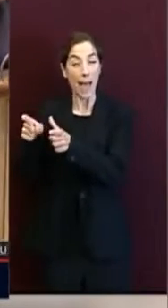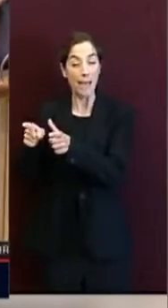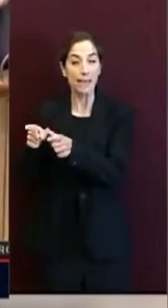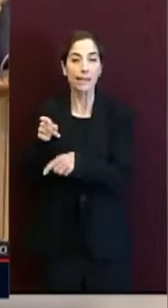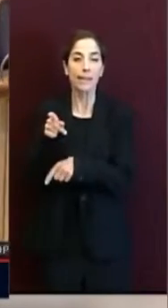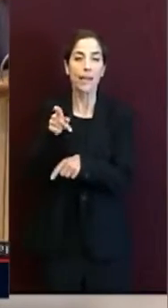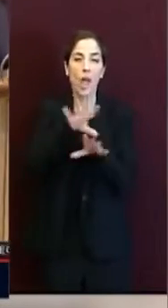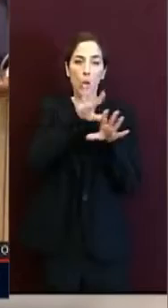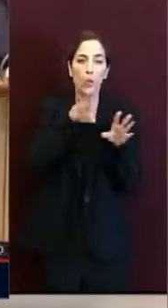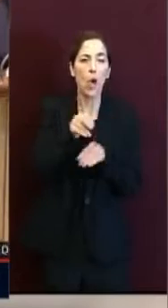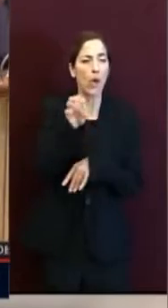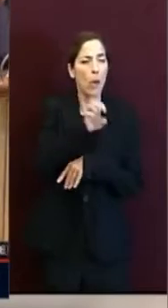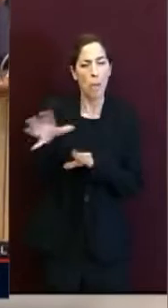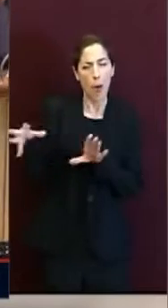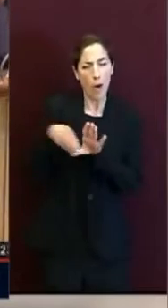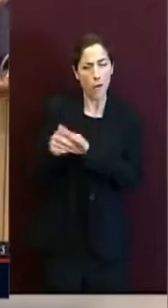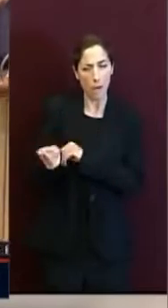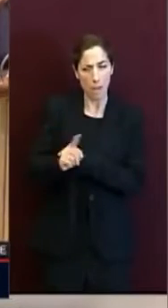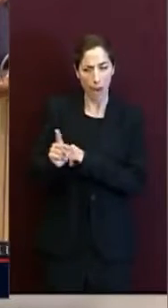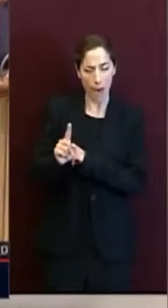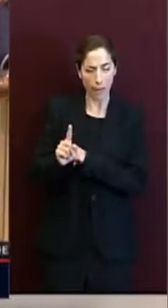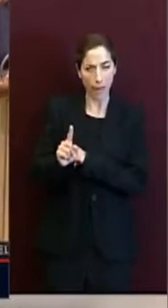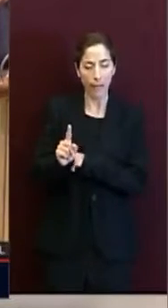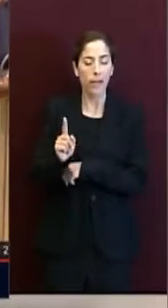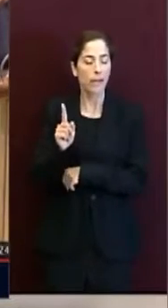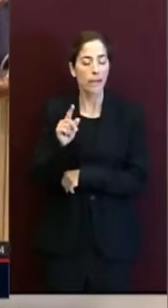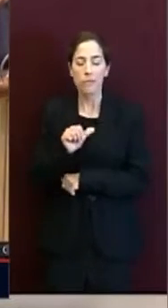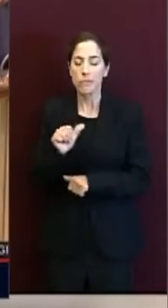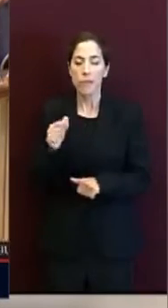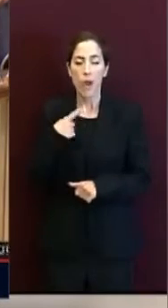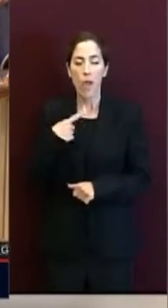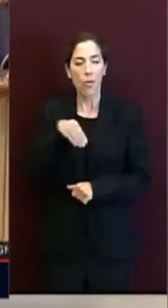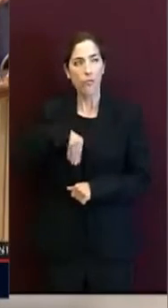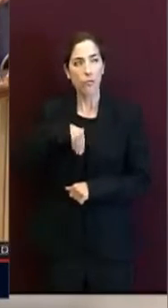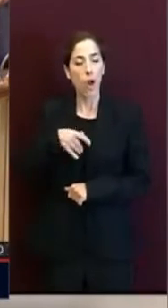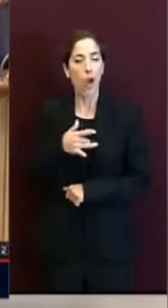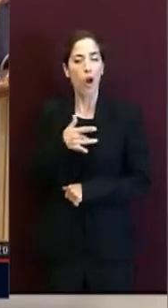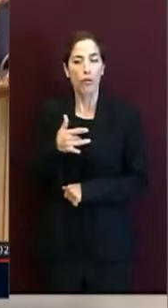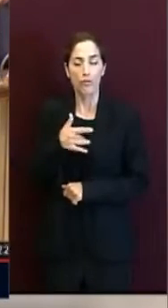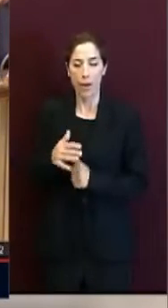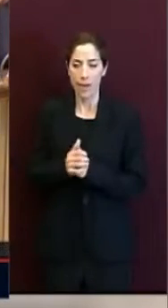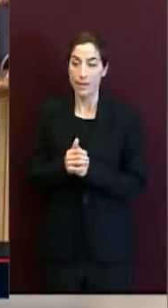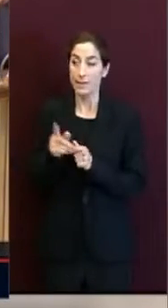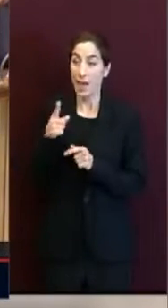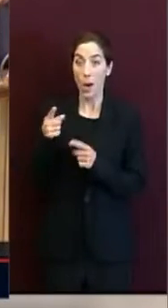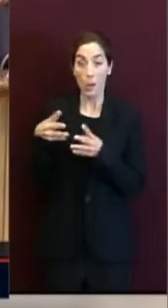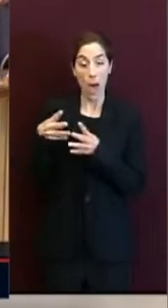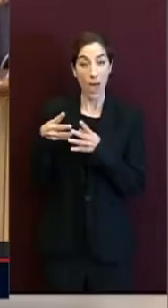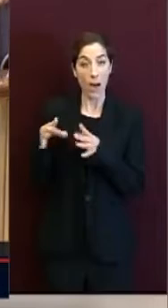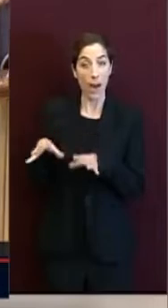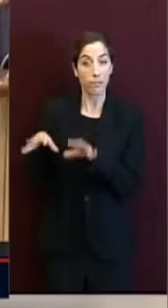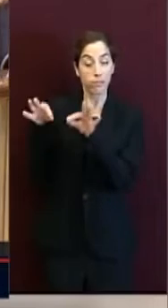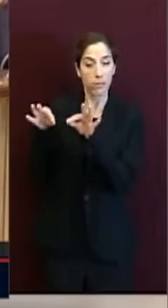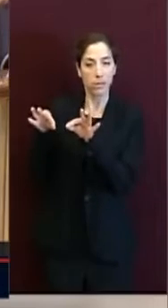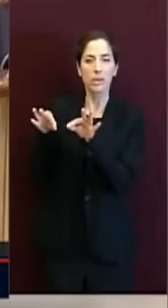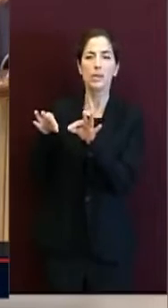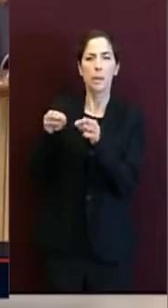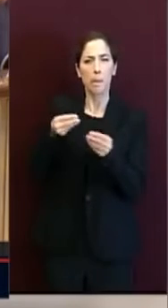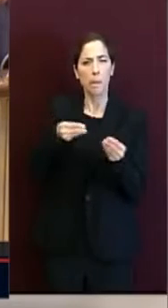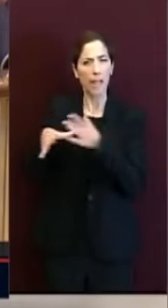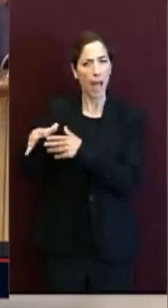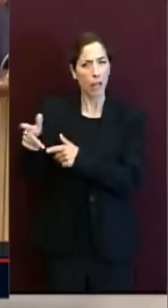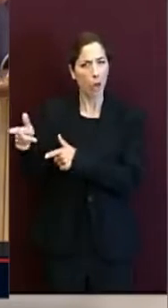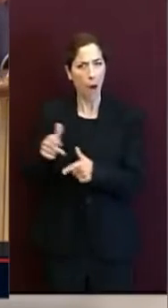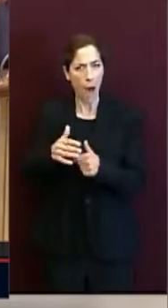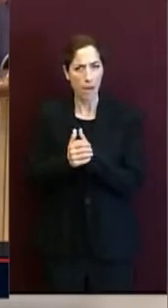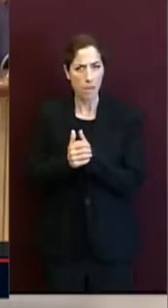fermano le guerre alimentandole. Non si inducono gli attori coinvolti a sedersi in un tavolo spedendo armi